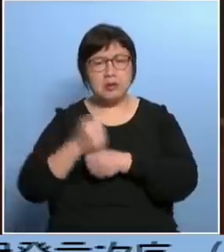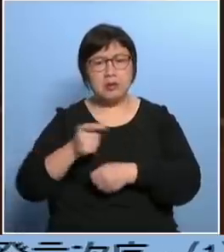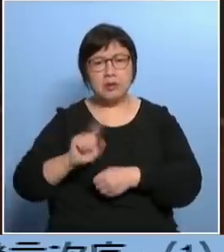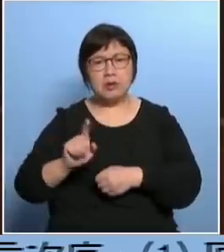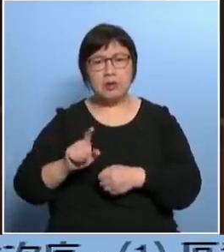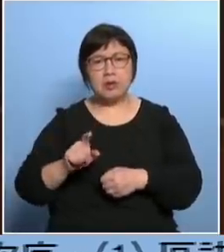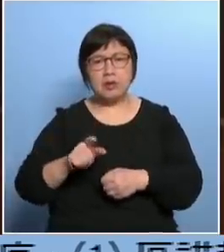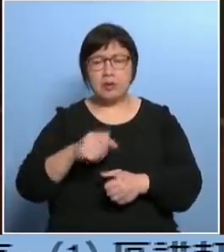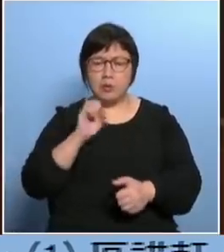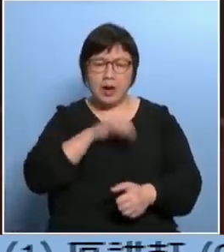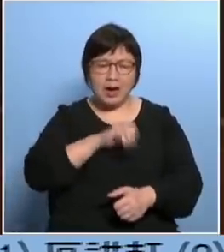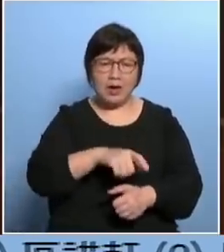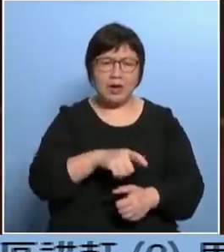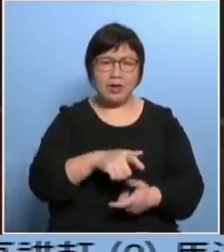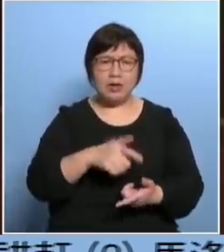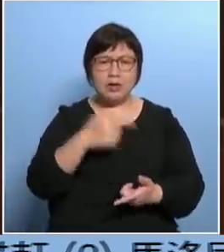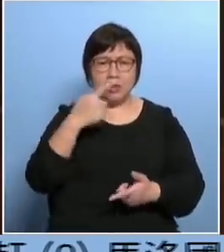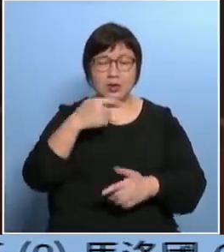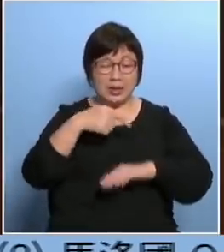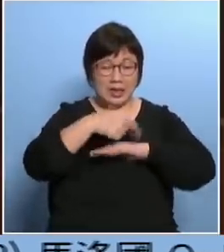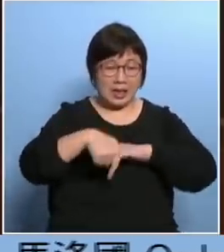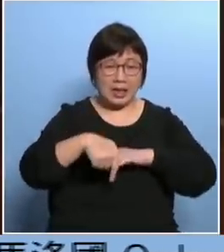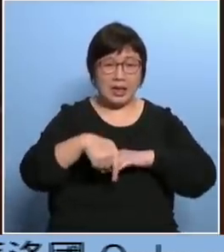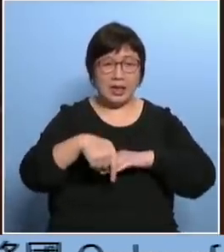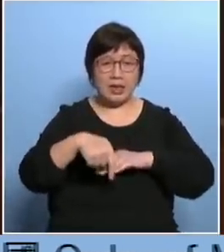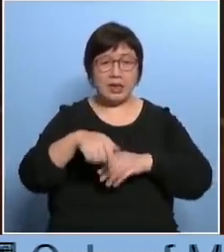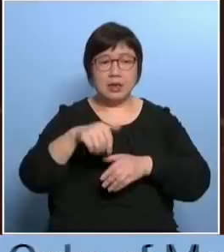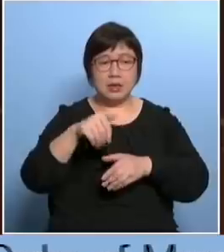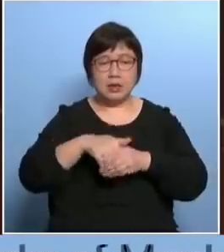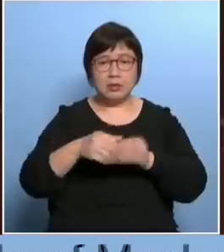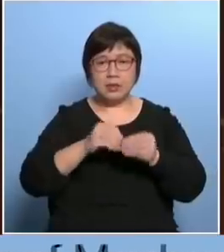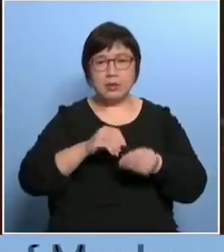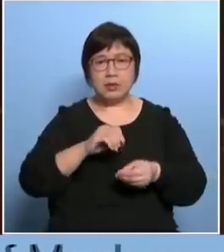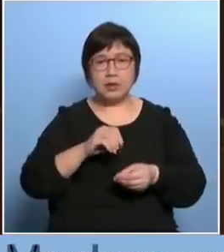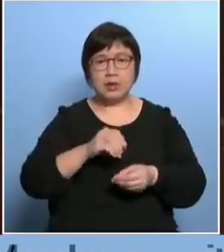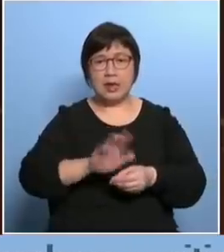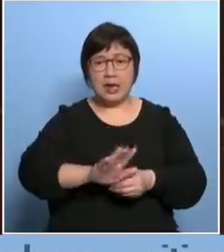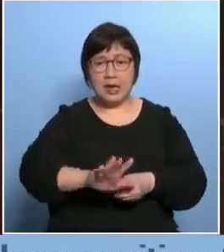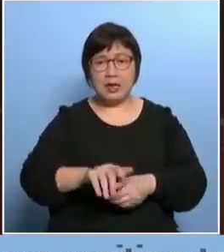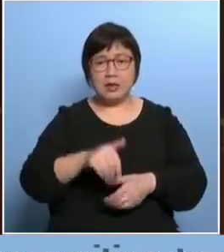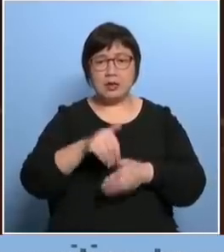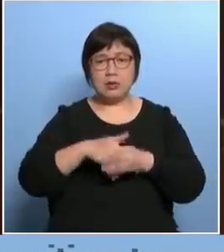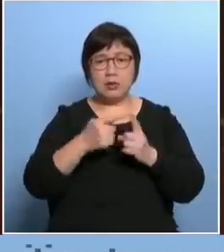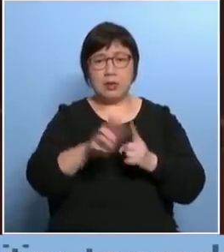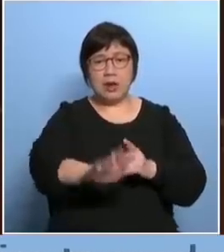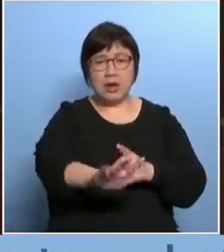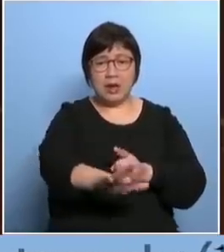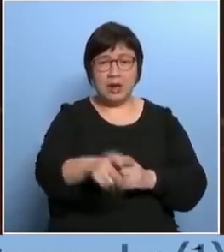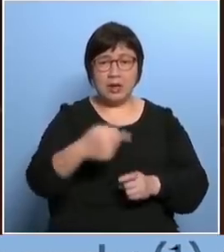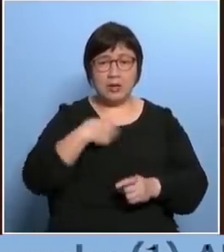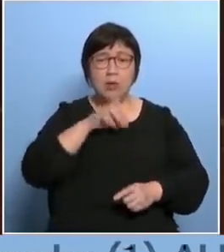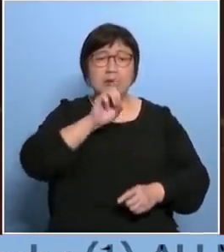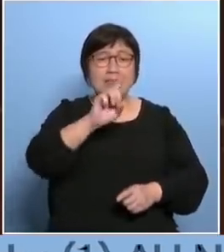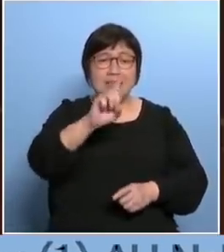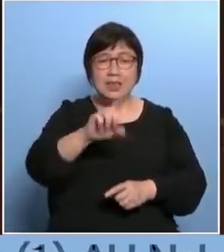骗着那个人就告诉他他差点想删下去删下去就是说你拿了票那个选民自己说喂喂喂喂我是